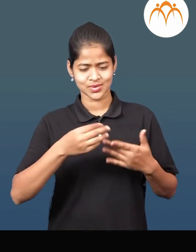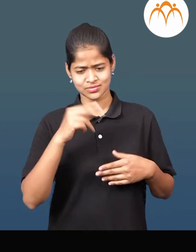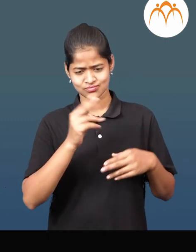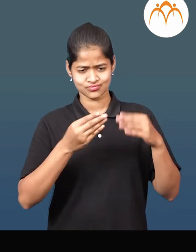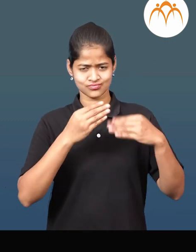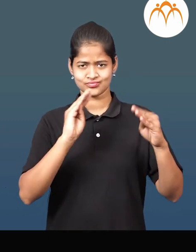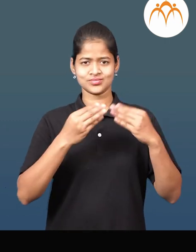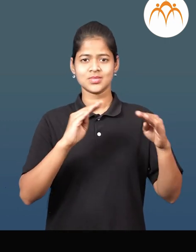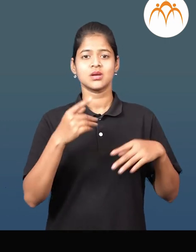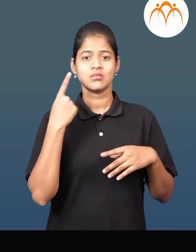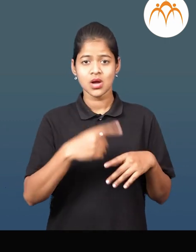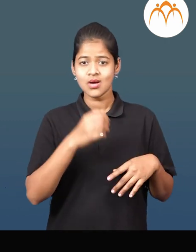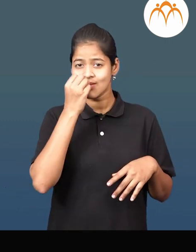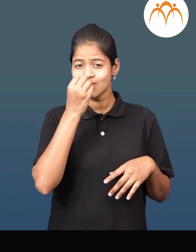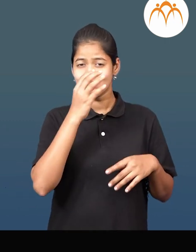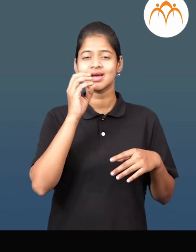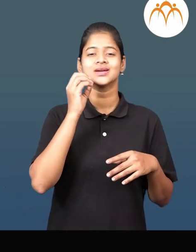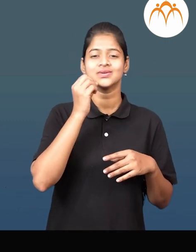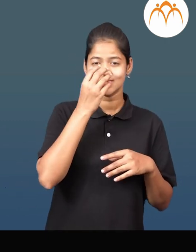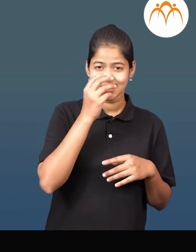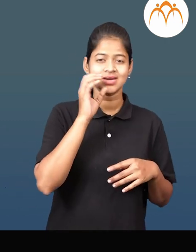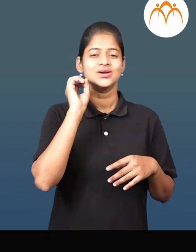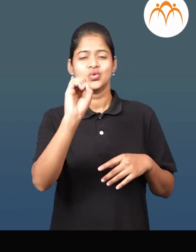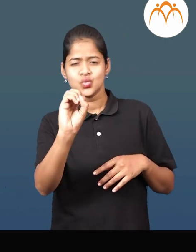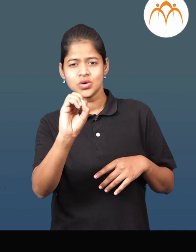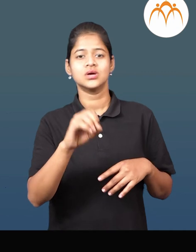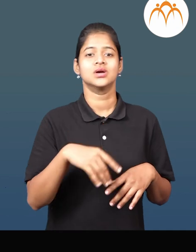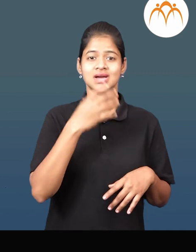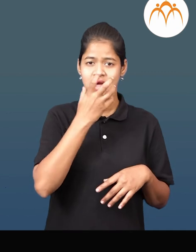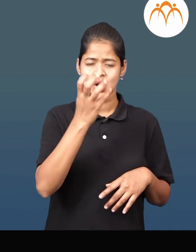काढ़ा पण शुन्य फुले और शुन्य फळे दाखवा